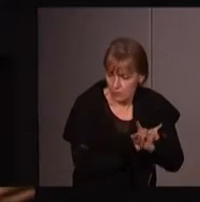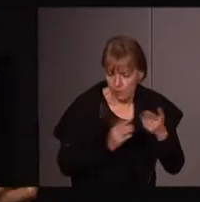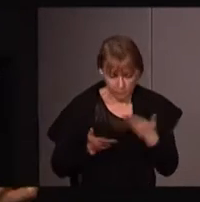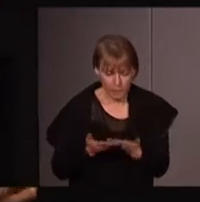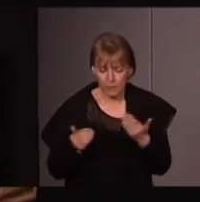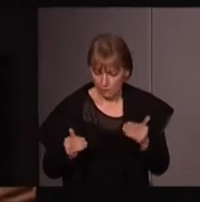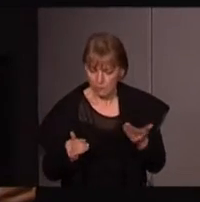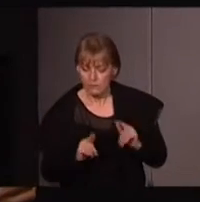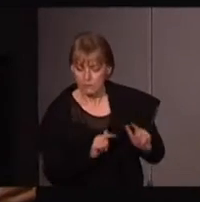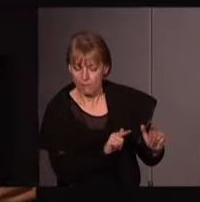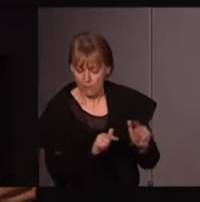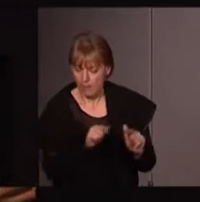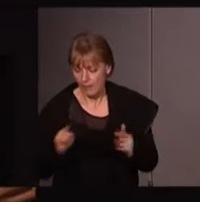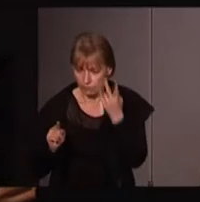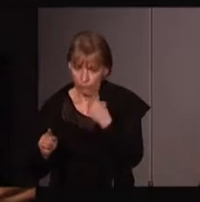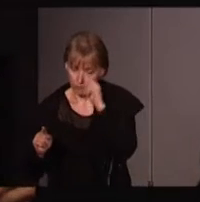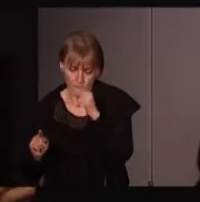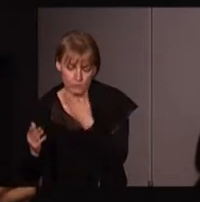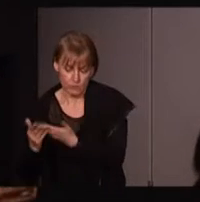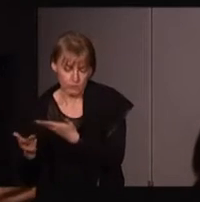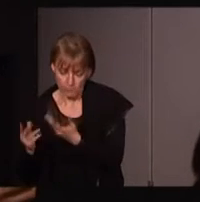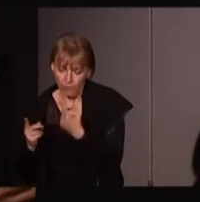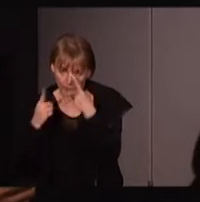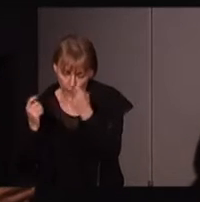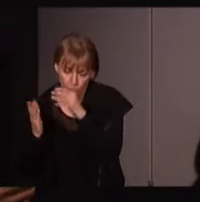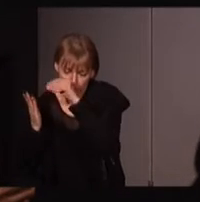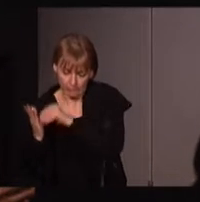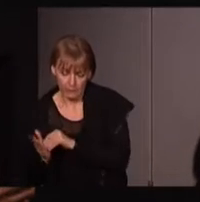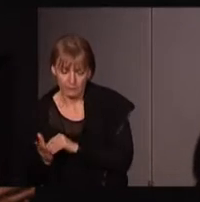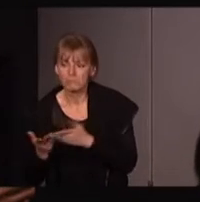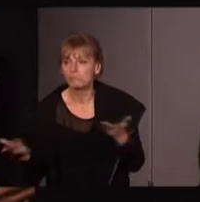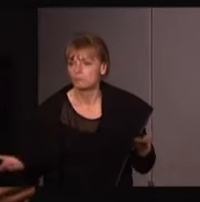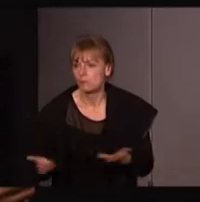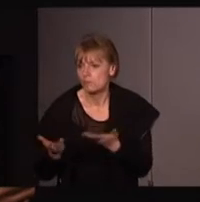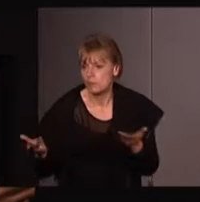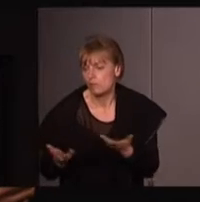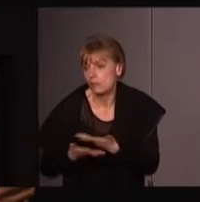chez ces autres philosophes. Alors, de quoi s'agit-il, pour le dire très simplement,